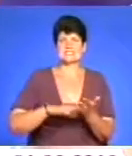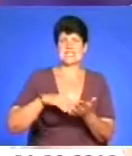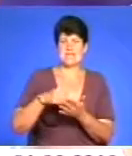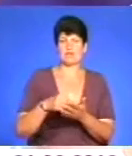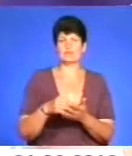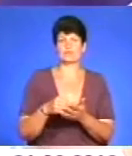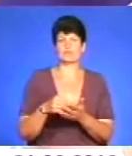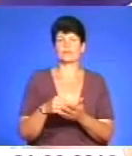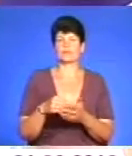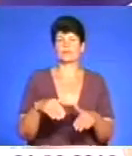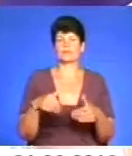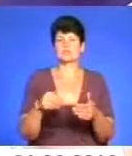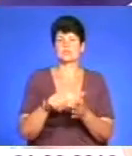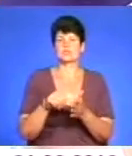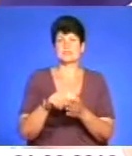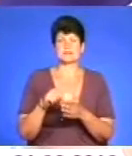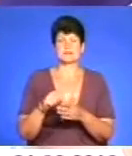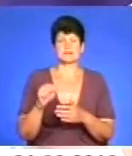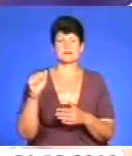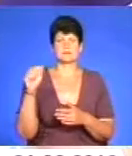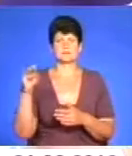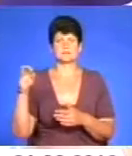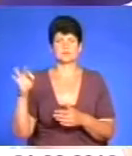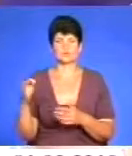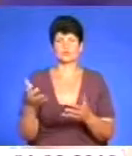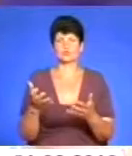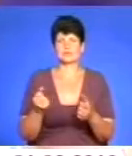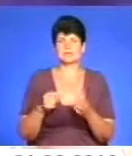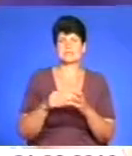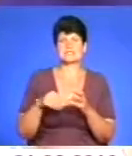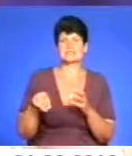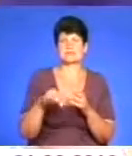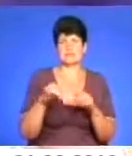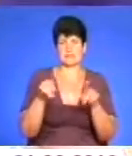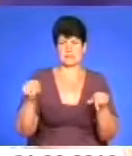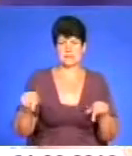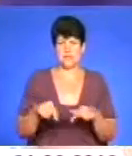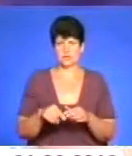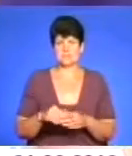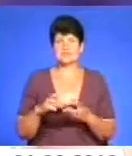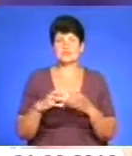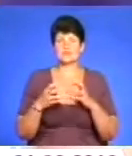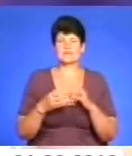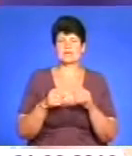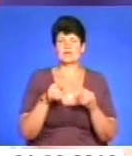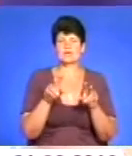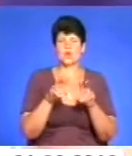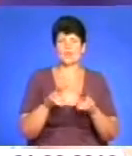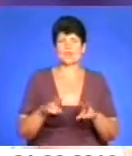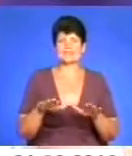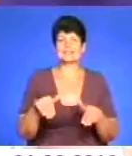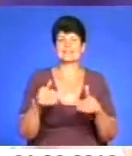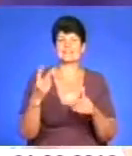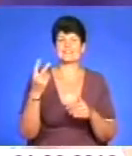учасники антитерористичної операції щодо отримання земельних наділів. За результатами їх розгляду надали